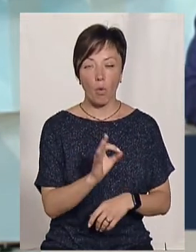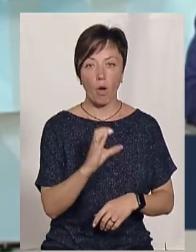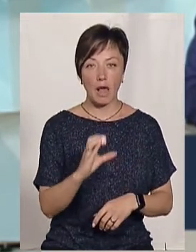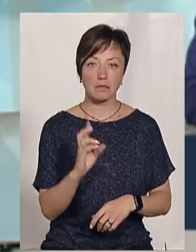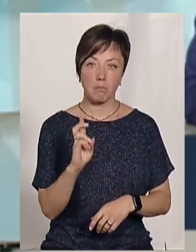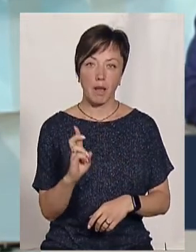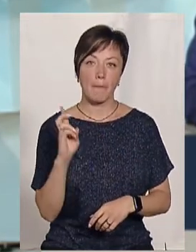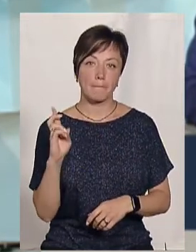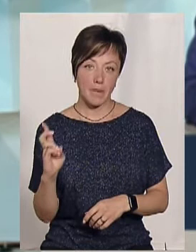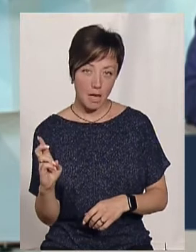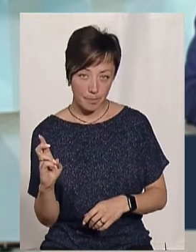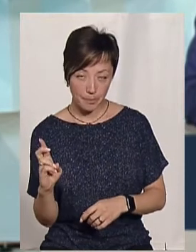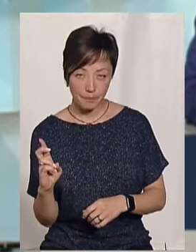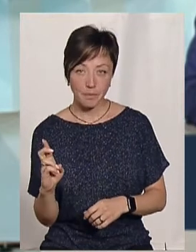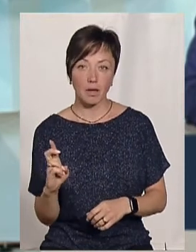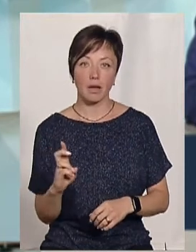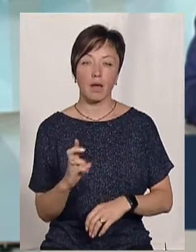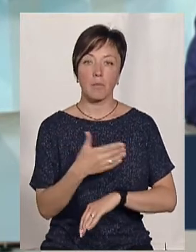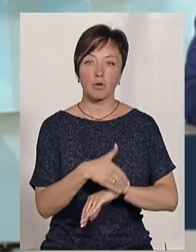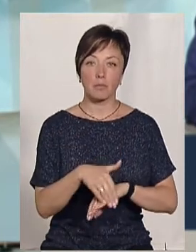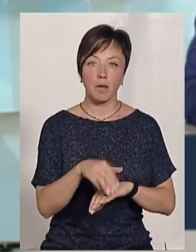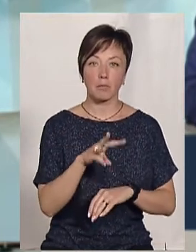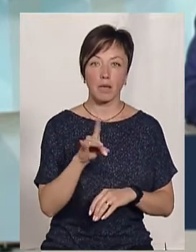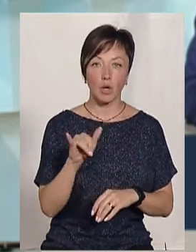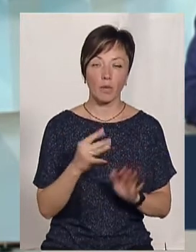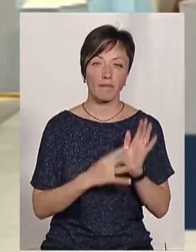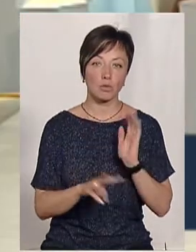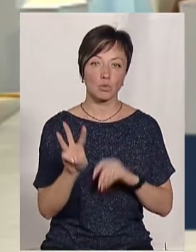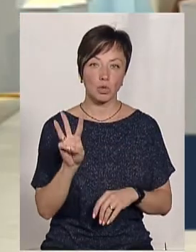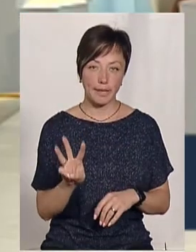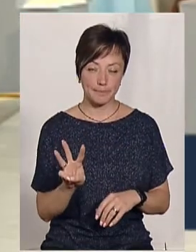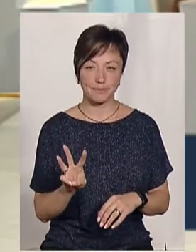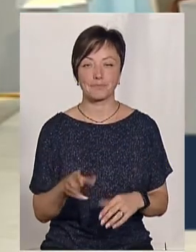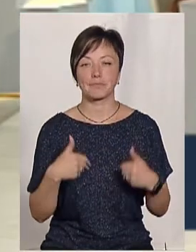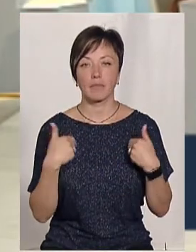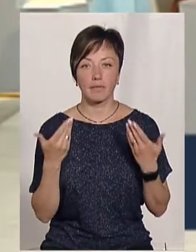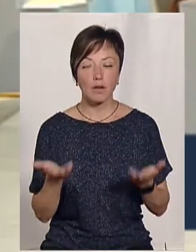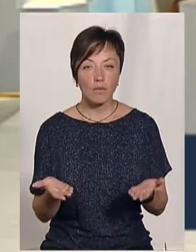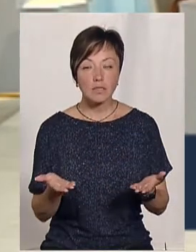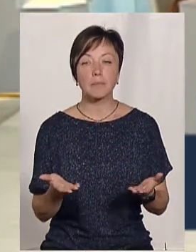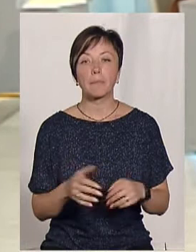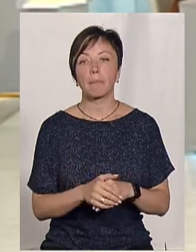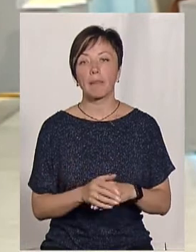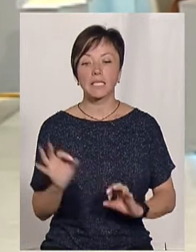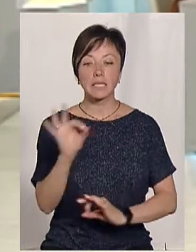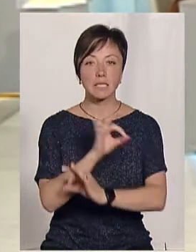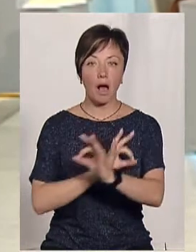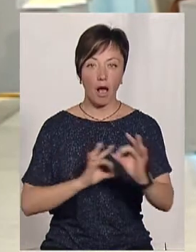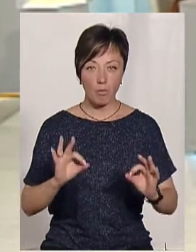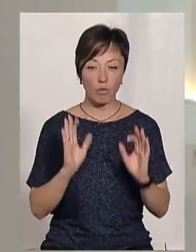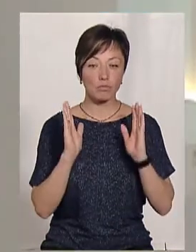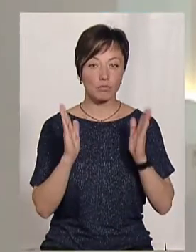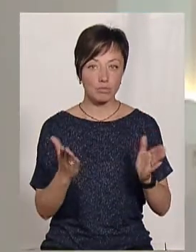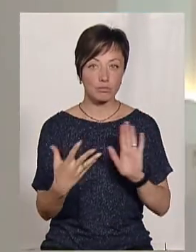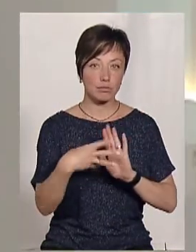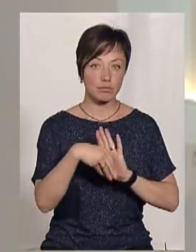співвласників багатоквартирного будинку Проспект 93. Вітаю вас. Вітаю. Скайпом до нашої розмови